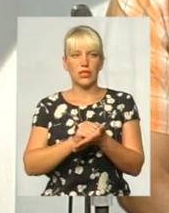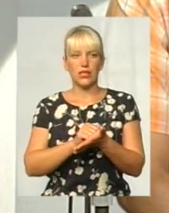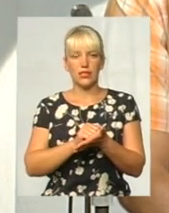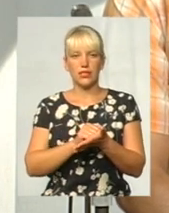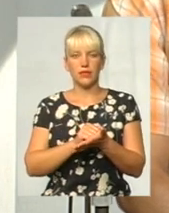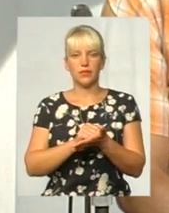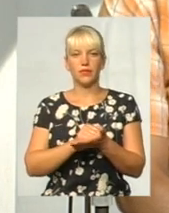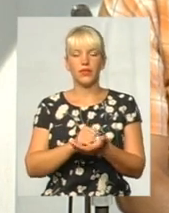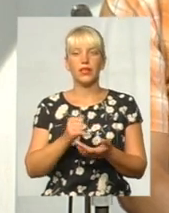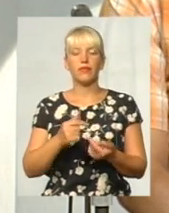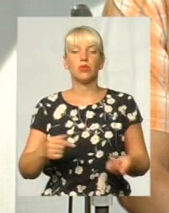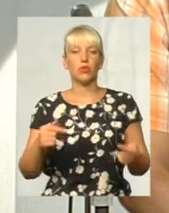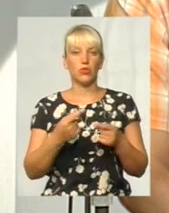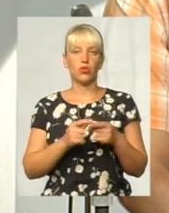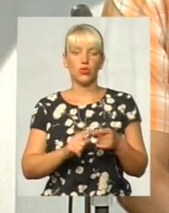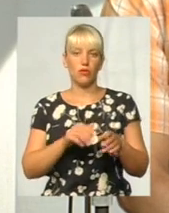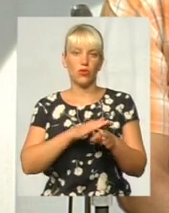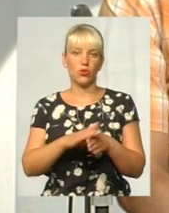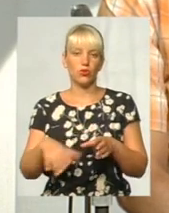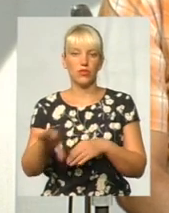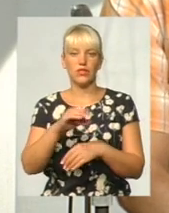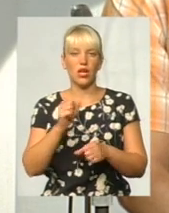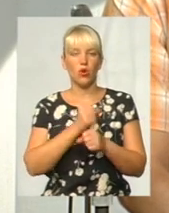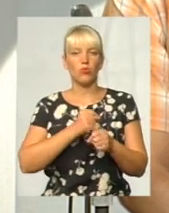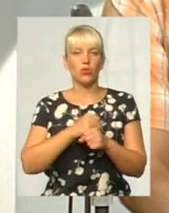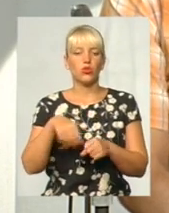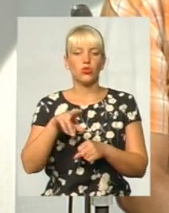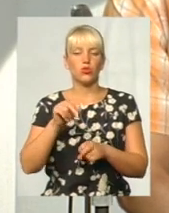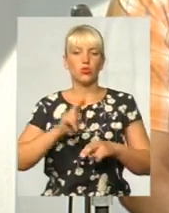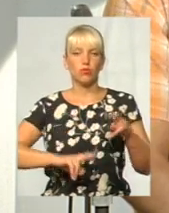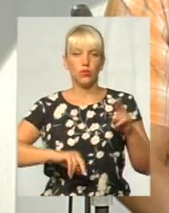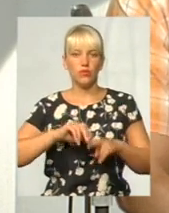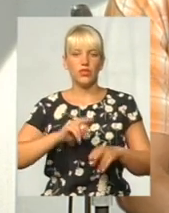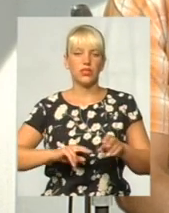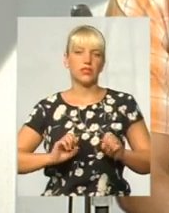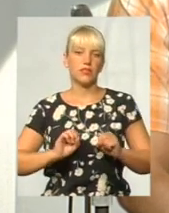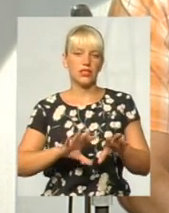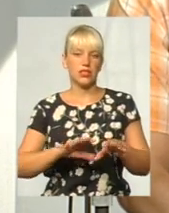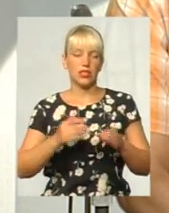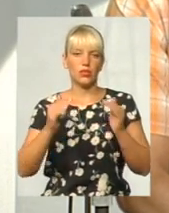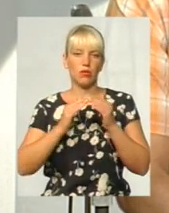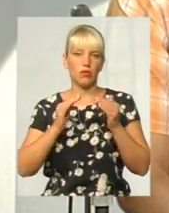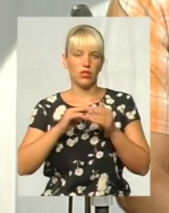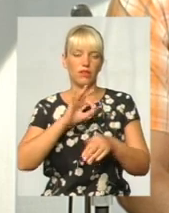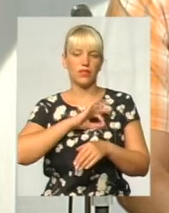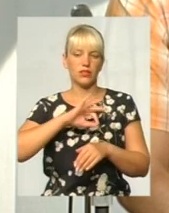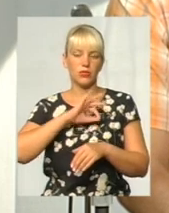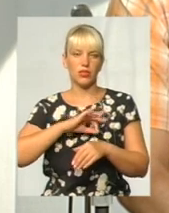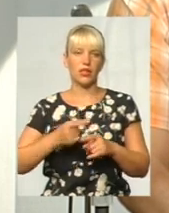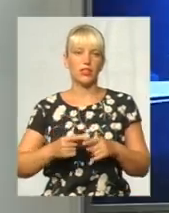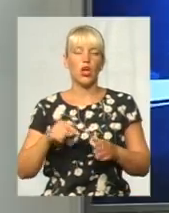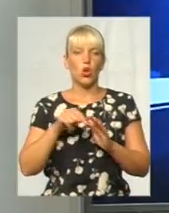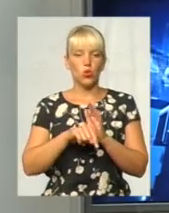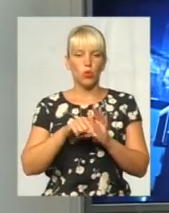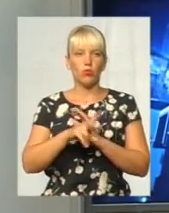нас переданий. І, відповідно, до цього виконувалися там ці роботи щодо збудівництва, здачі будинку в експлуатацію. Тобто, на